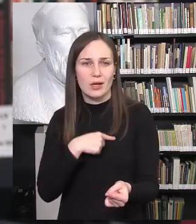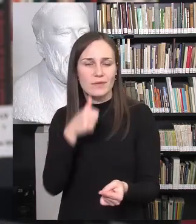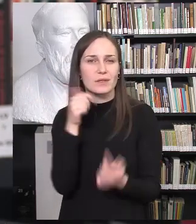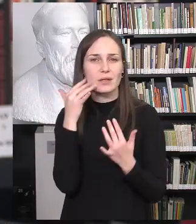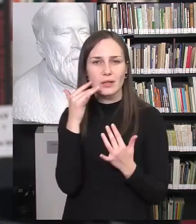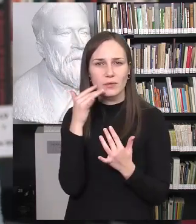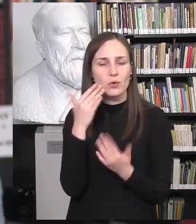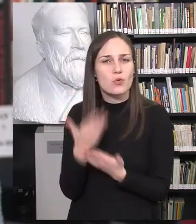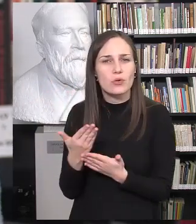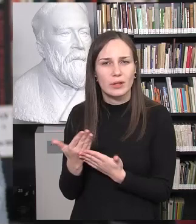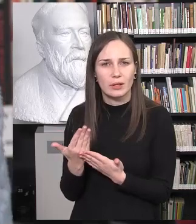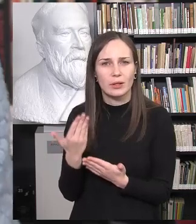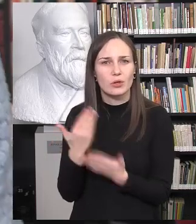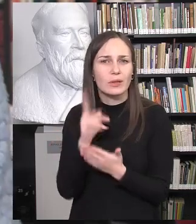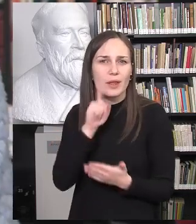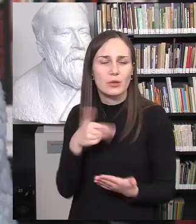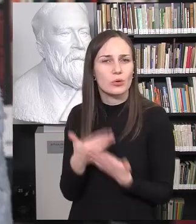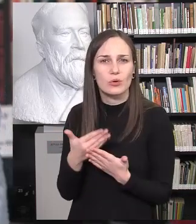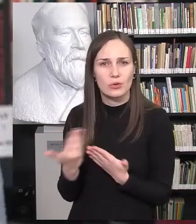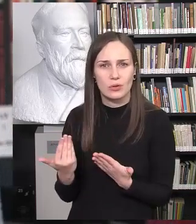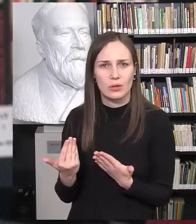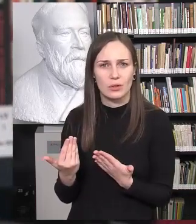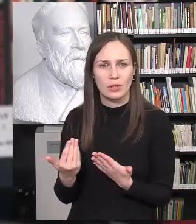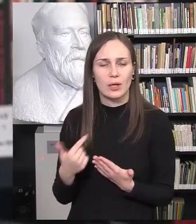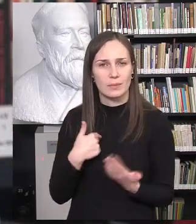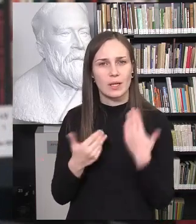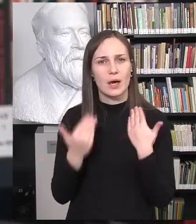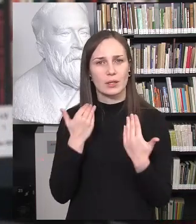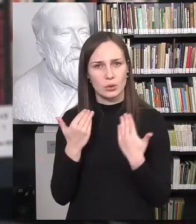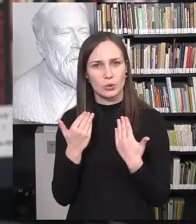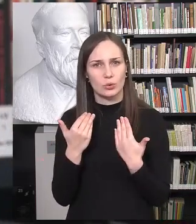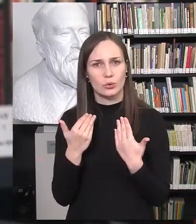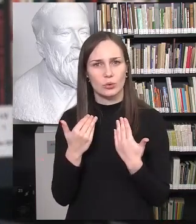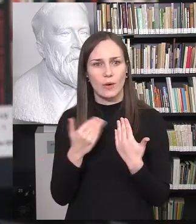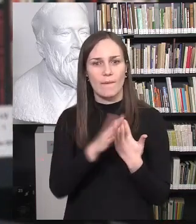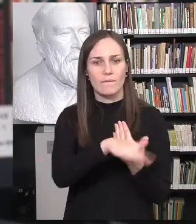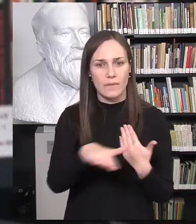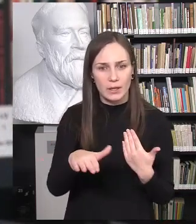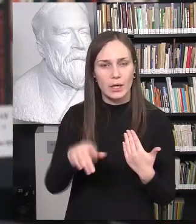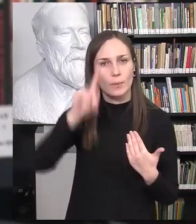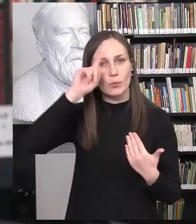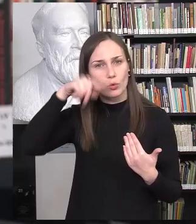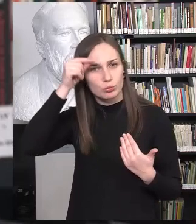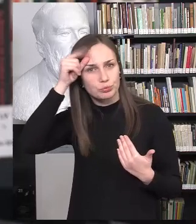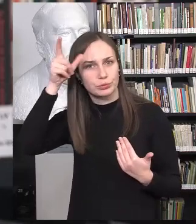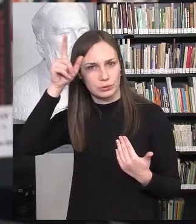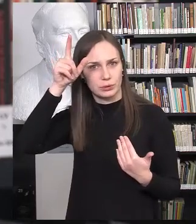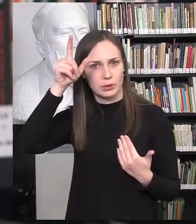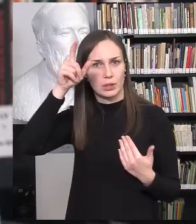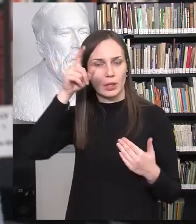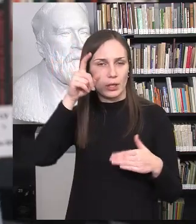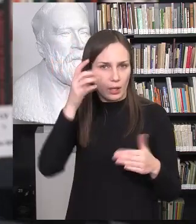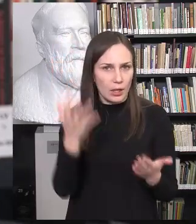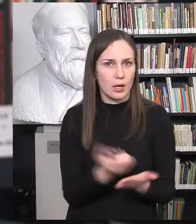kartą galvoju, kas gyra, kodėl, kodėl jie nenori. Nes man atrodytų, kad gal gerai, kad vaikai gautų žinių savo laiku,